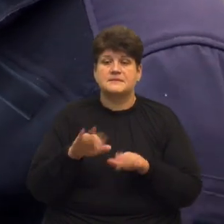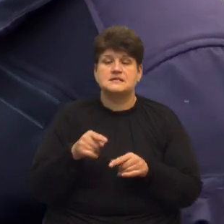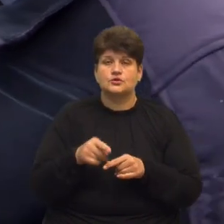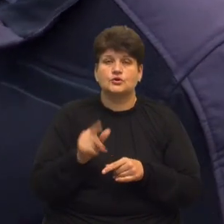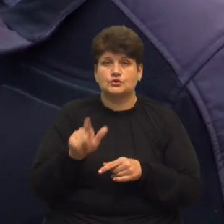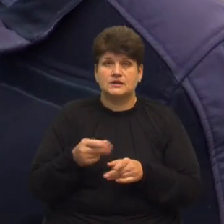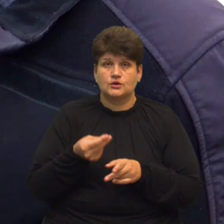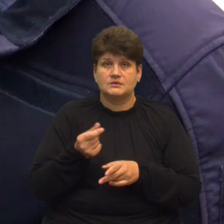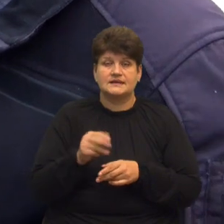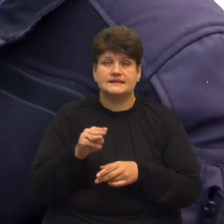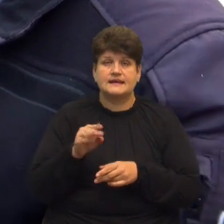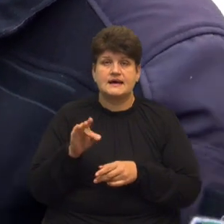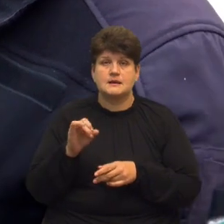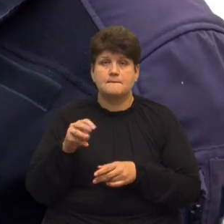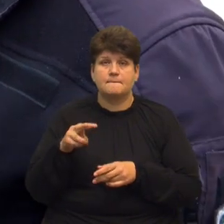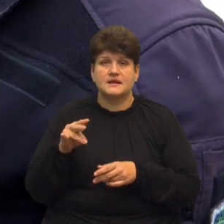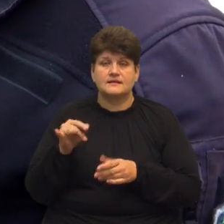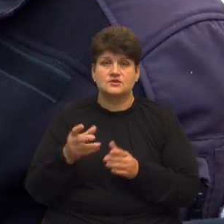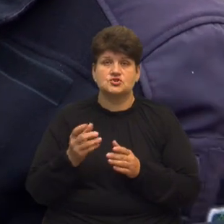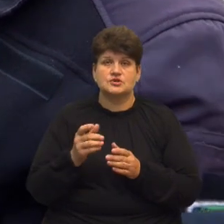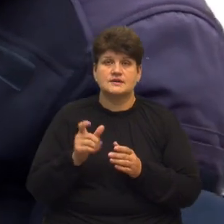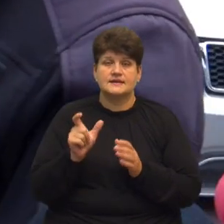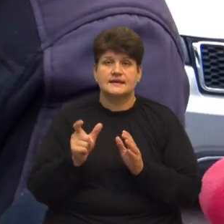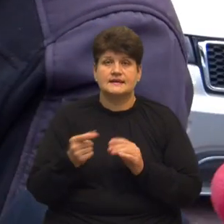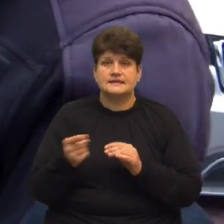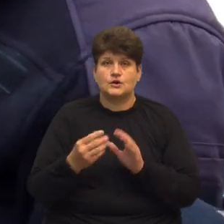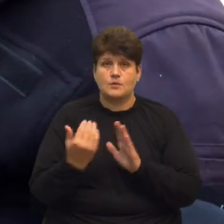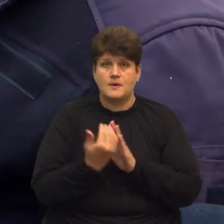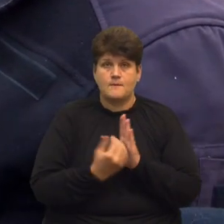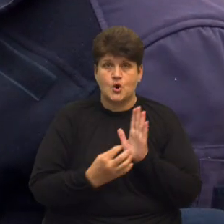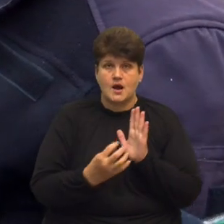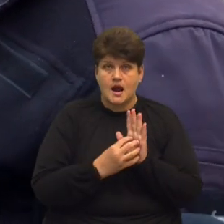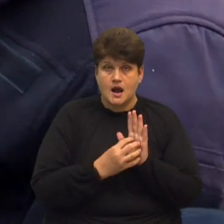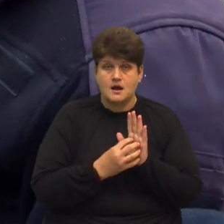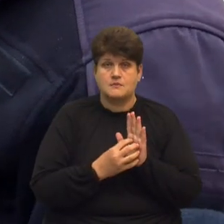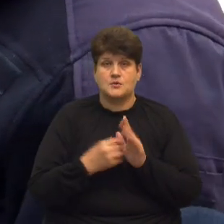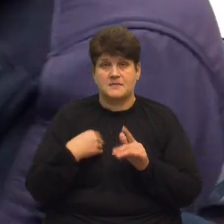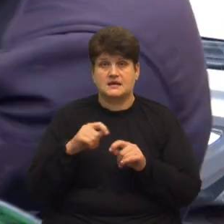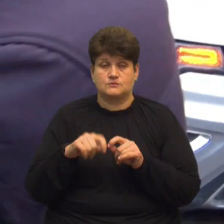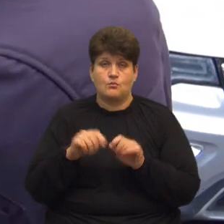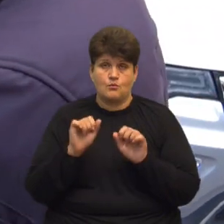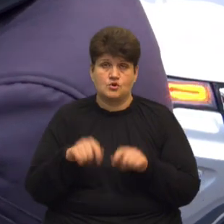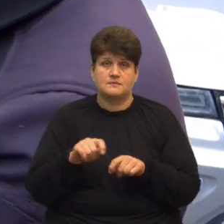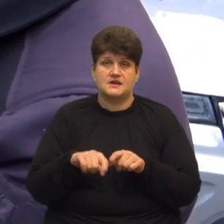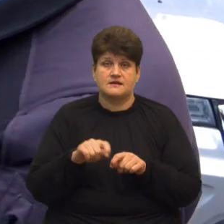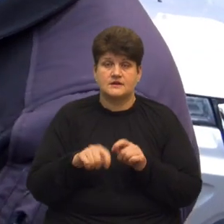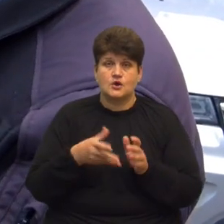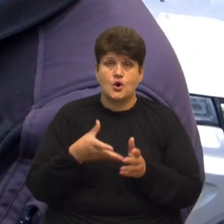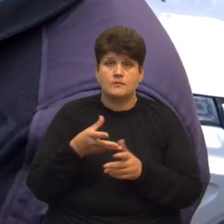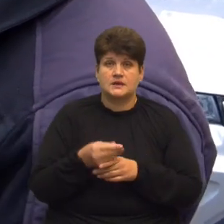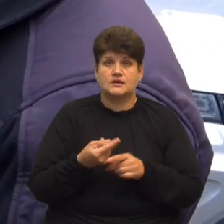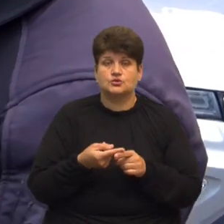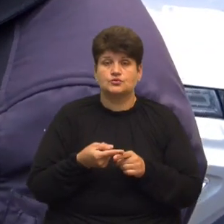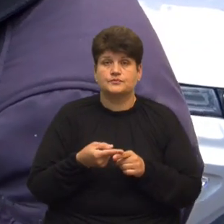в терміналі чи є Тернопіль програму, ми як інспектори можемо перевірити оплату даного